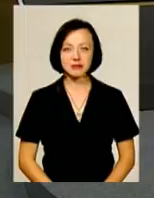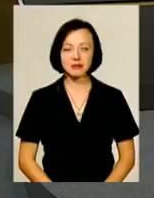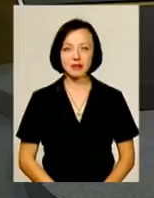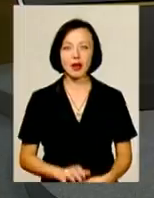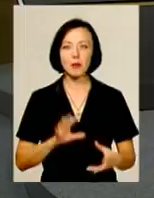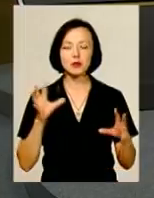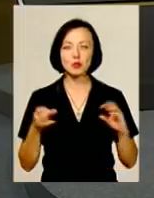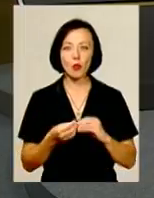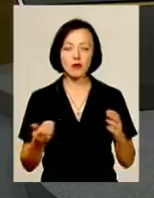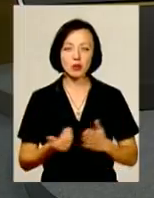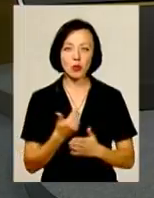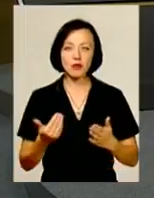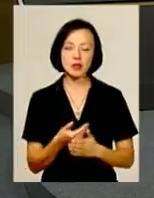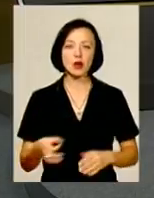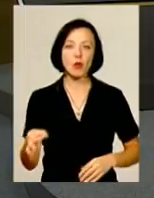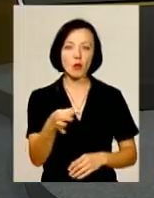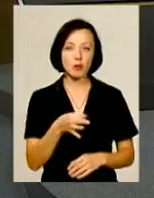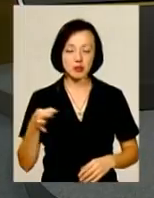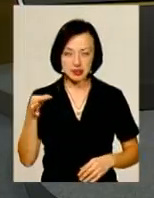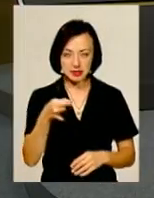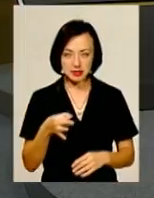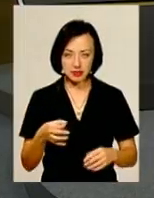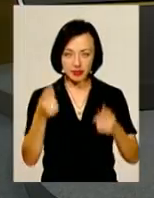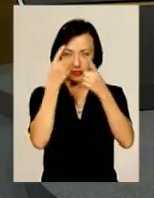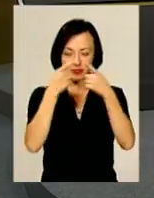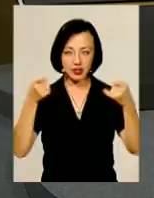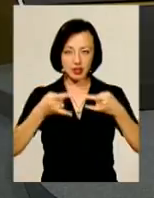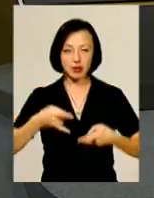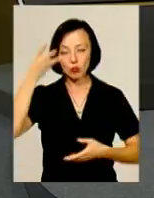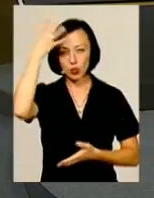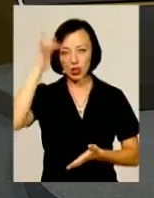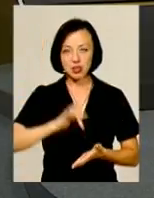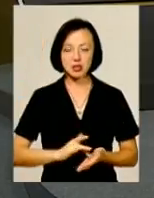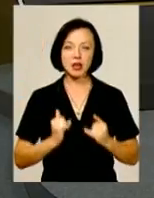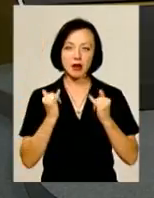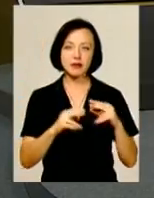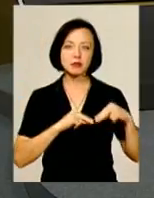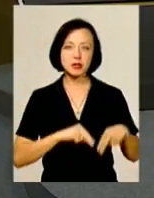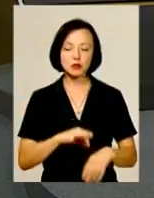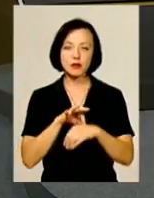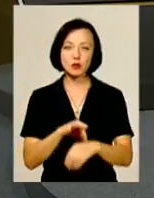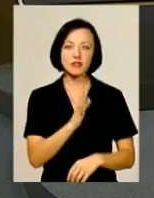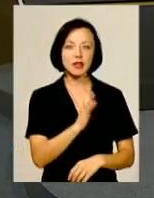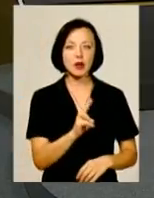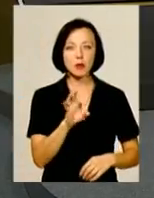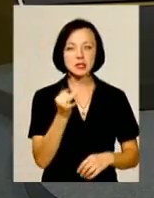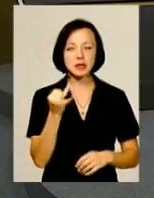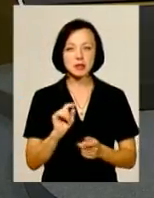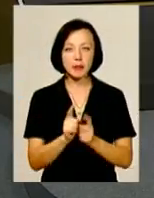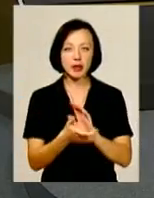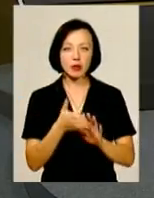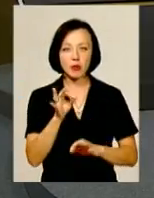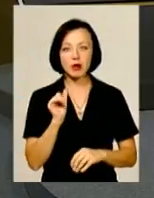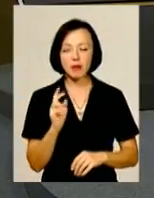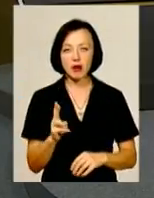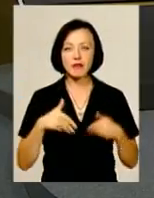Підсумковий інформаційний випуск області «Подільська панорама» в ефірі телеканалу «Поділля Центр». В студії працюють Віталій Постемський та Ольга Рибак.